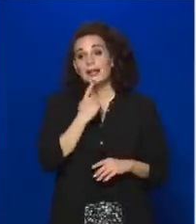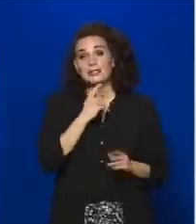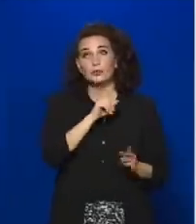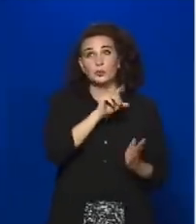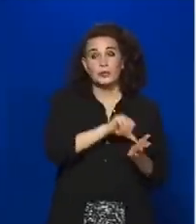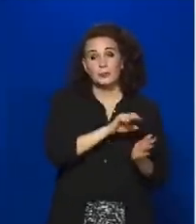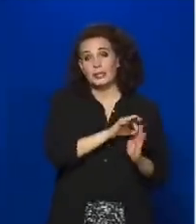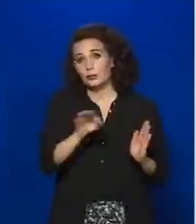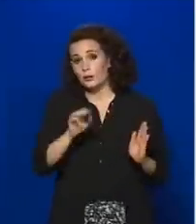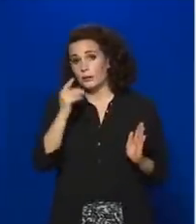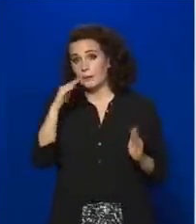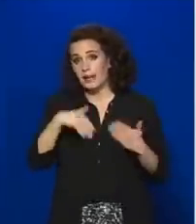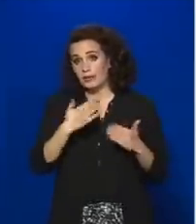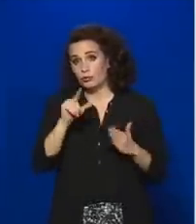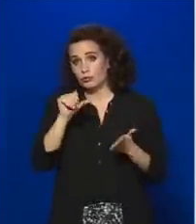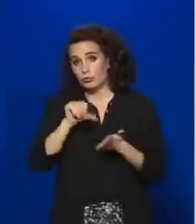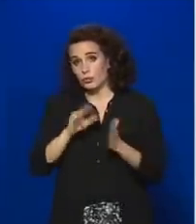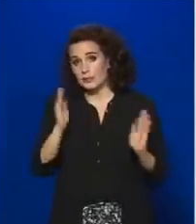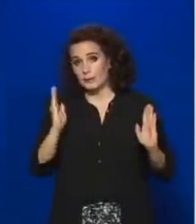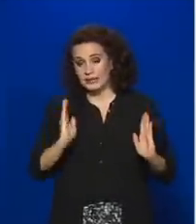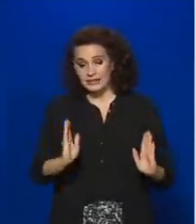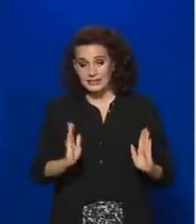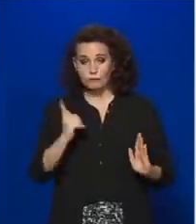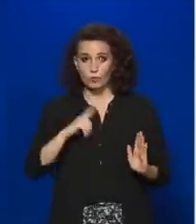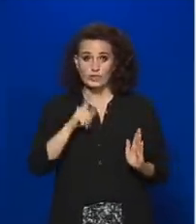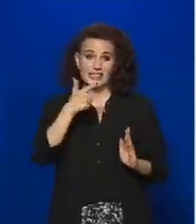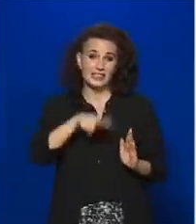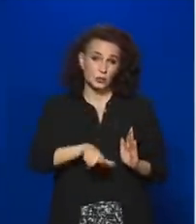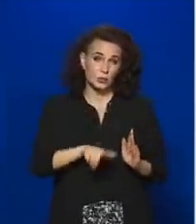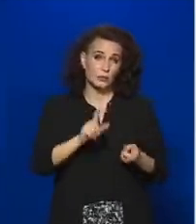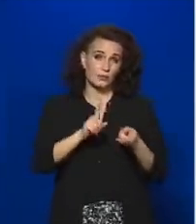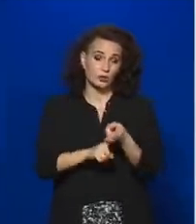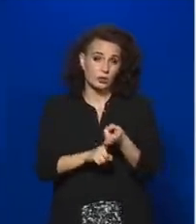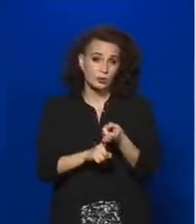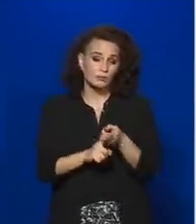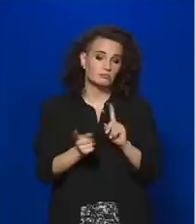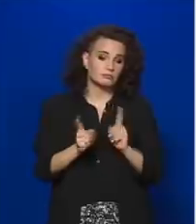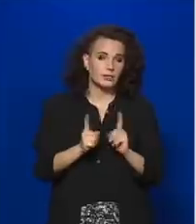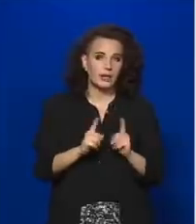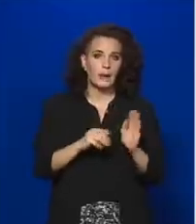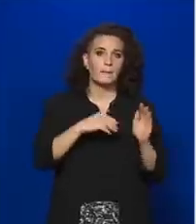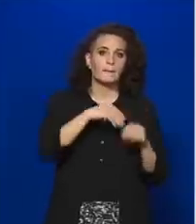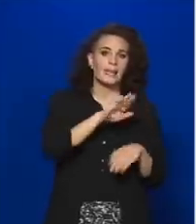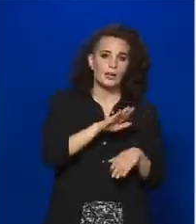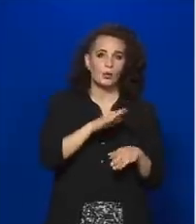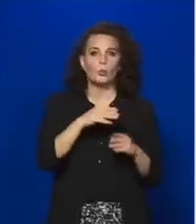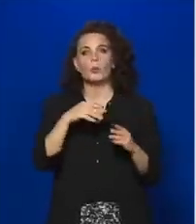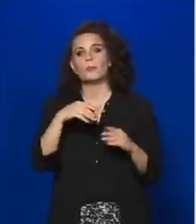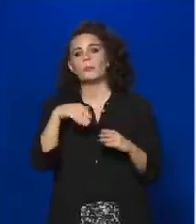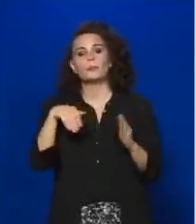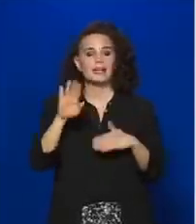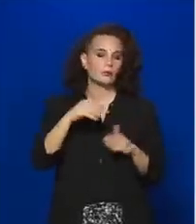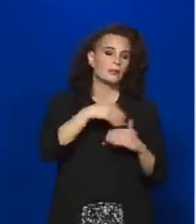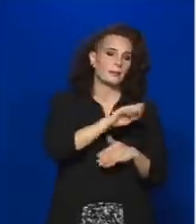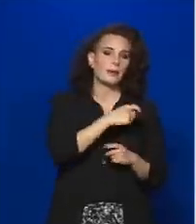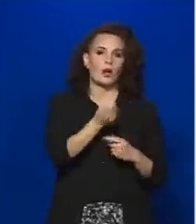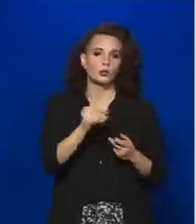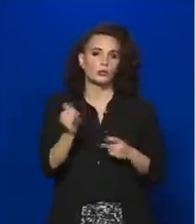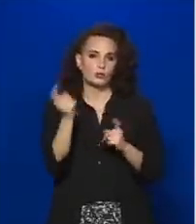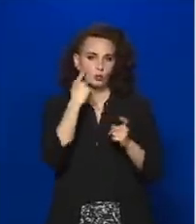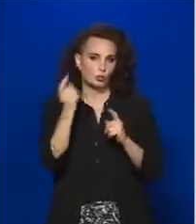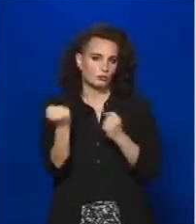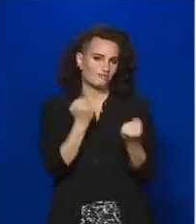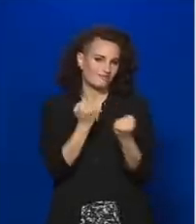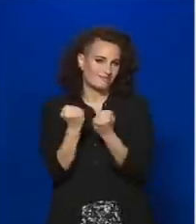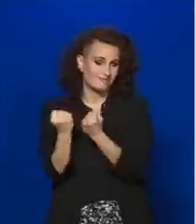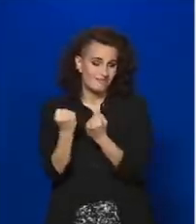közepéig tartottak. Erre a két hónapra valatkozóan talán a bérlő és a bérbeadó közötti megállapodás is rendezheti ezt a